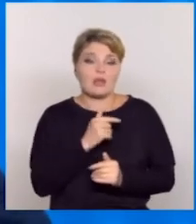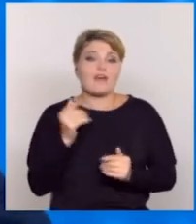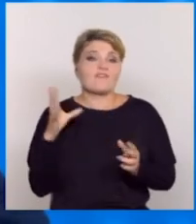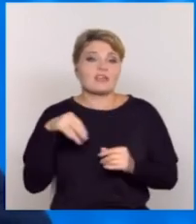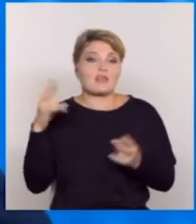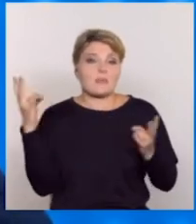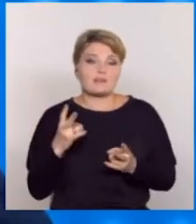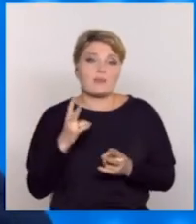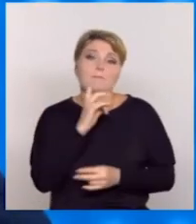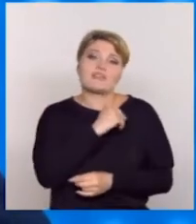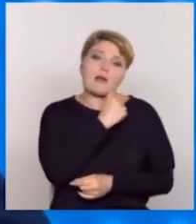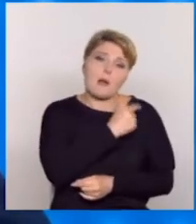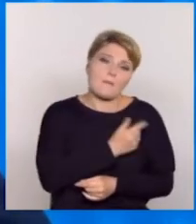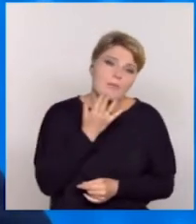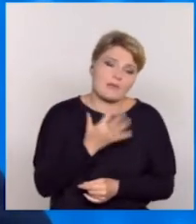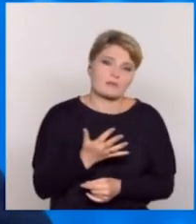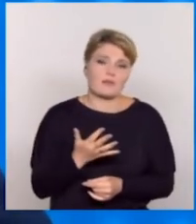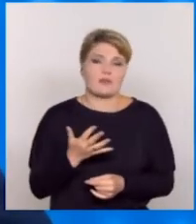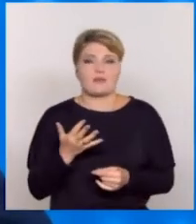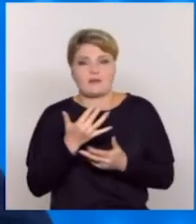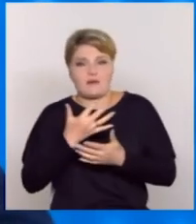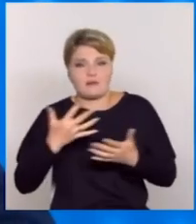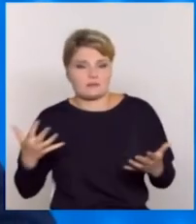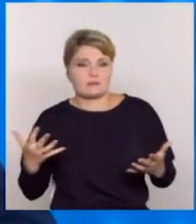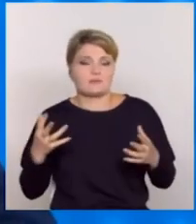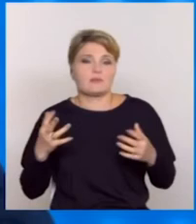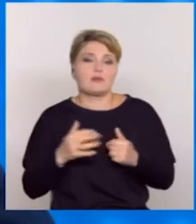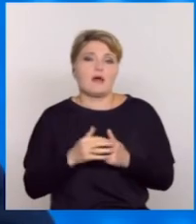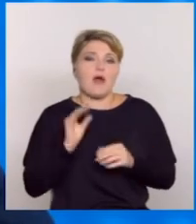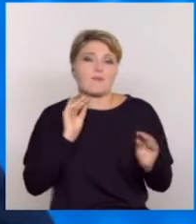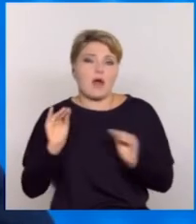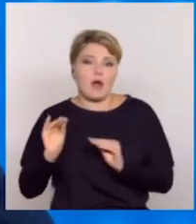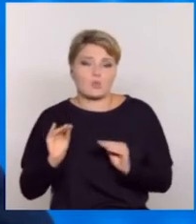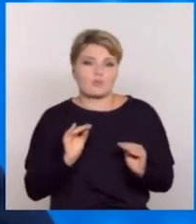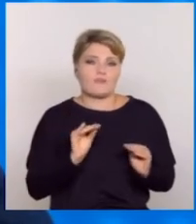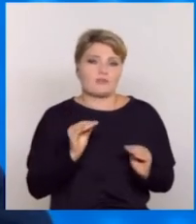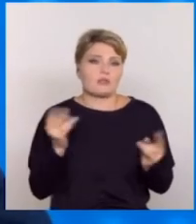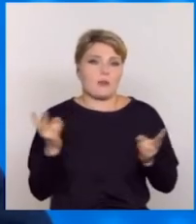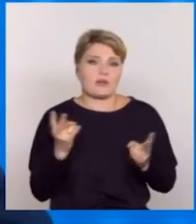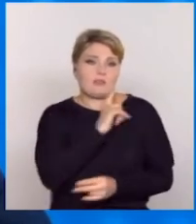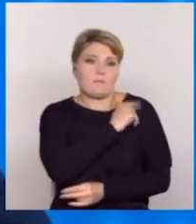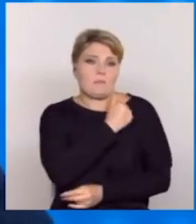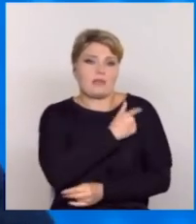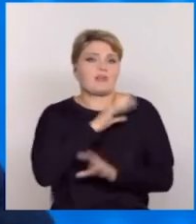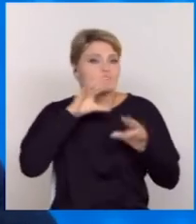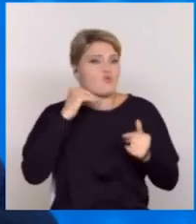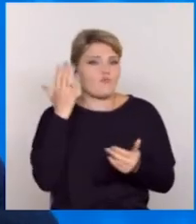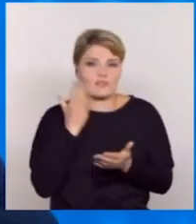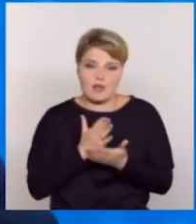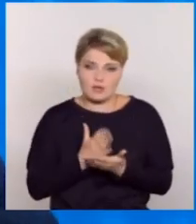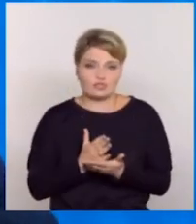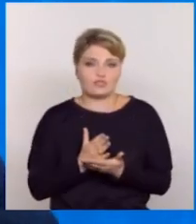медикаменты, лекарственные препараты, оборудование, которое необходимо, все в наличии.